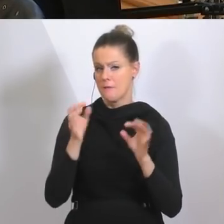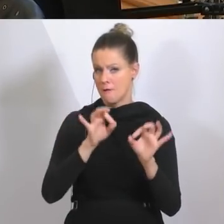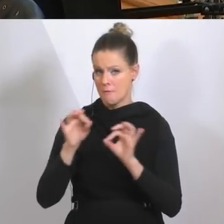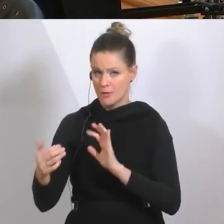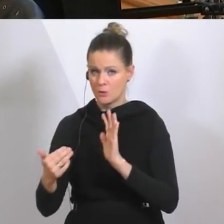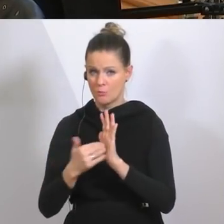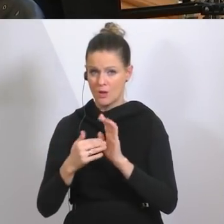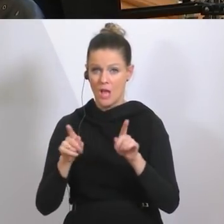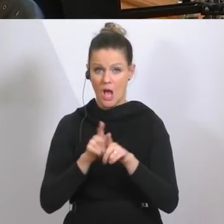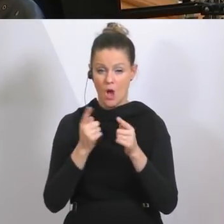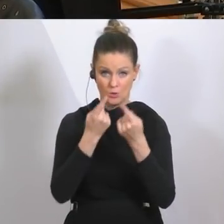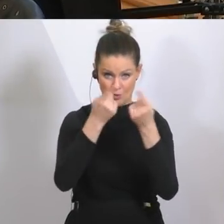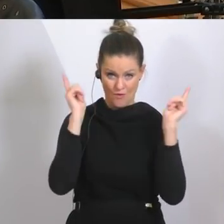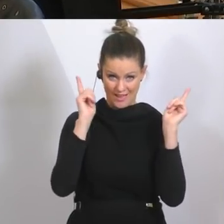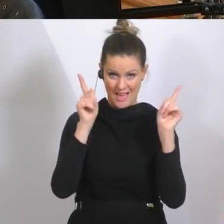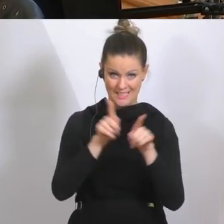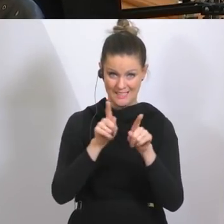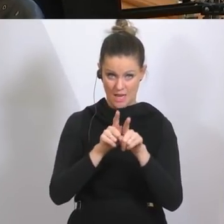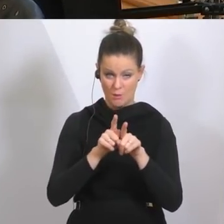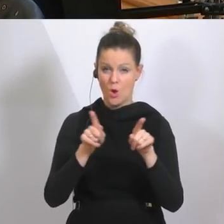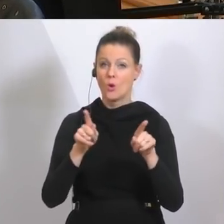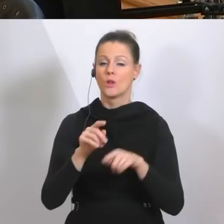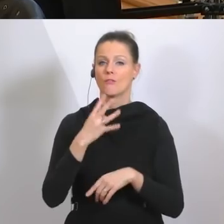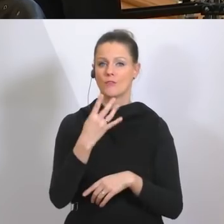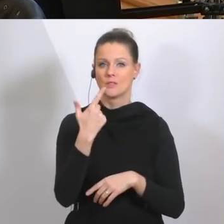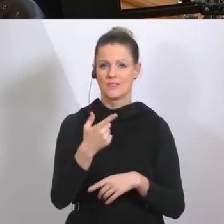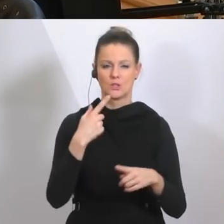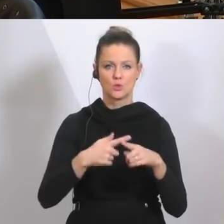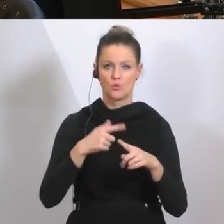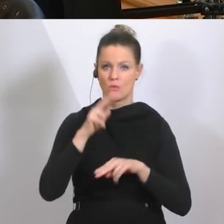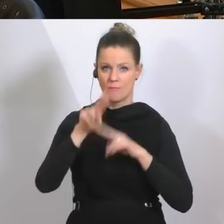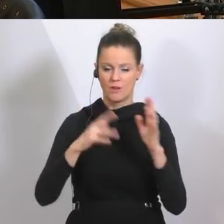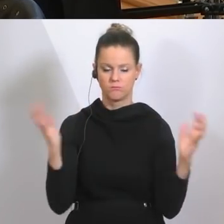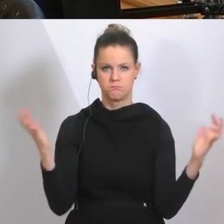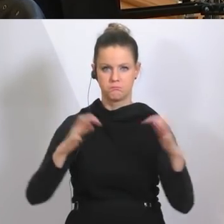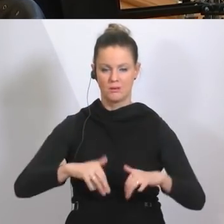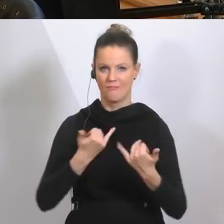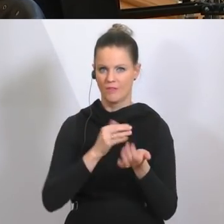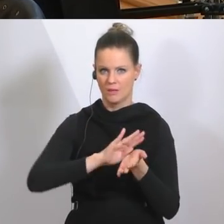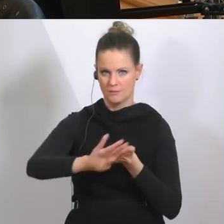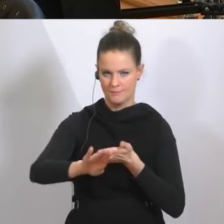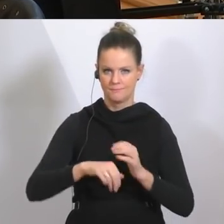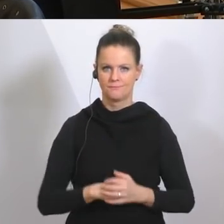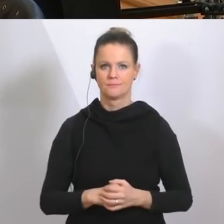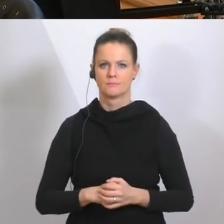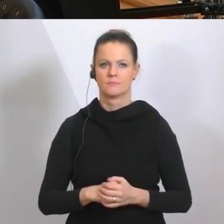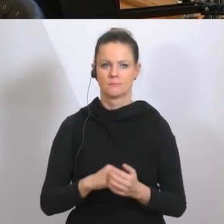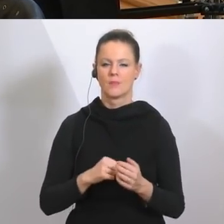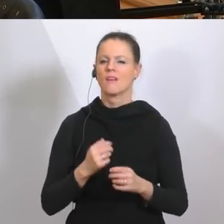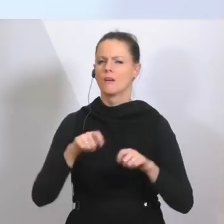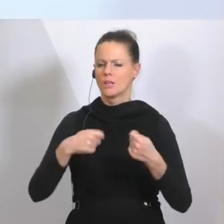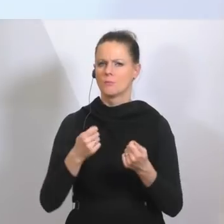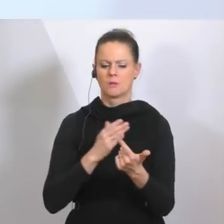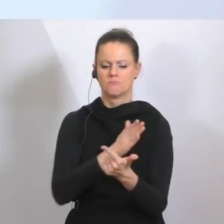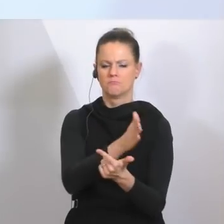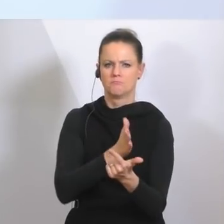soll der Zusammenbruch der 24-Stunden-Pflege verhindert werden? Na ja, da gibt es zwei grundsätzliche Stoßrichtungen, was die 24-Stunden